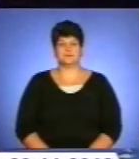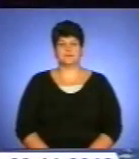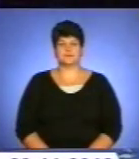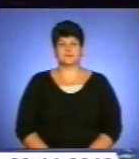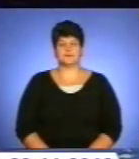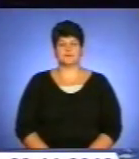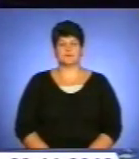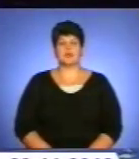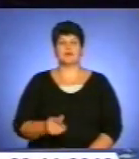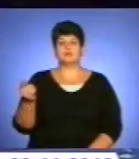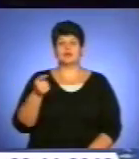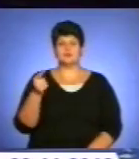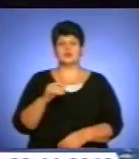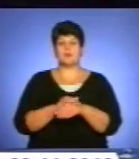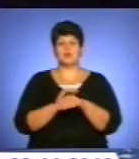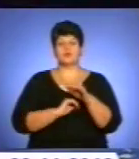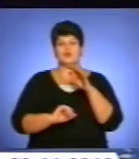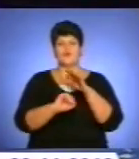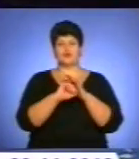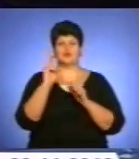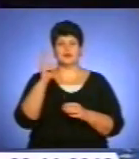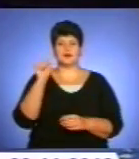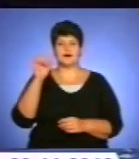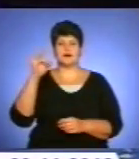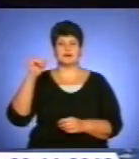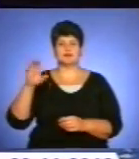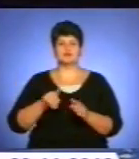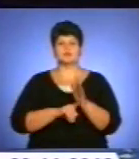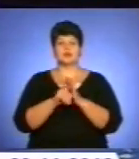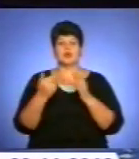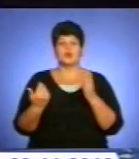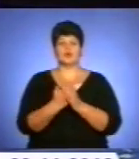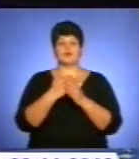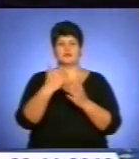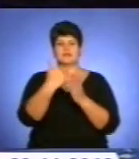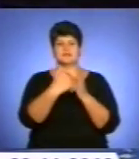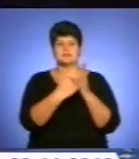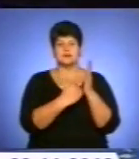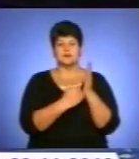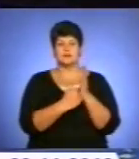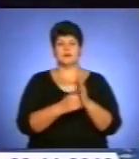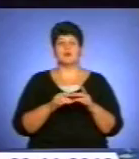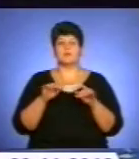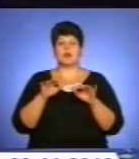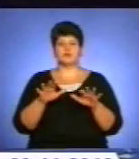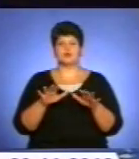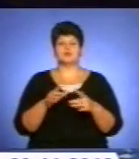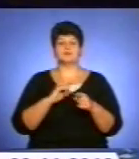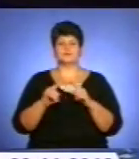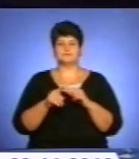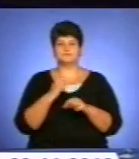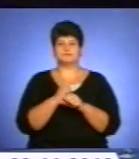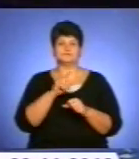У Тернопільському благодійному фонді «Карітас» розпочинається новий цикл проєкту «Мобільна праця з молоддю». Він